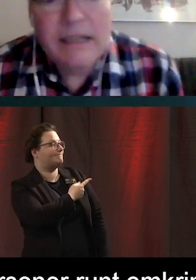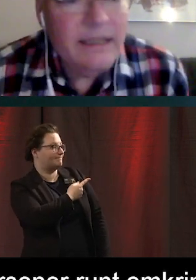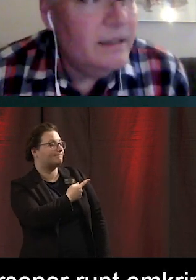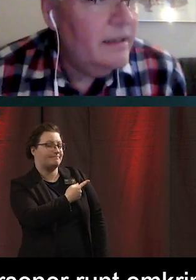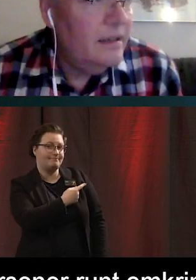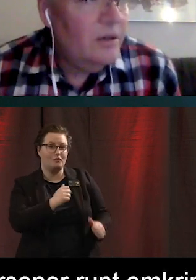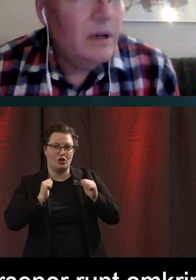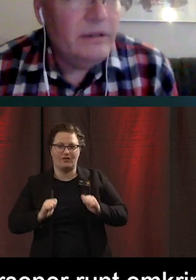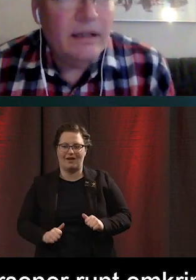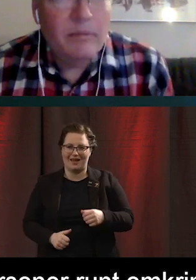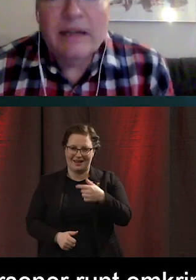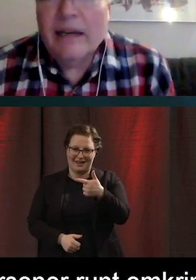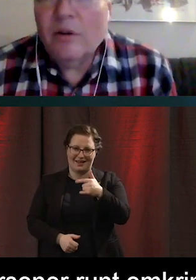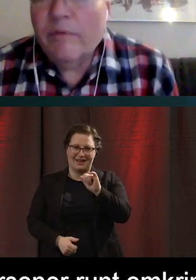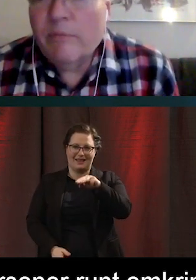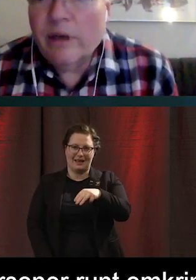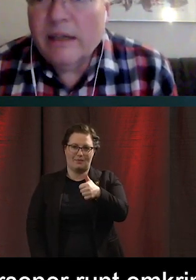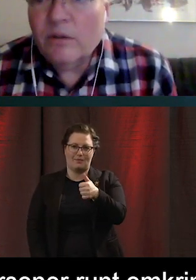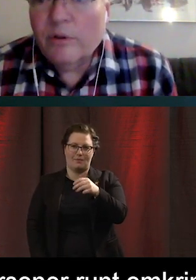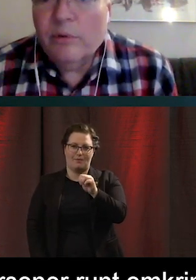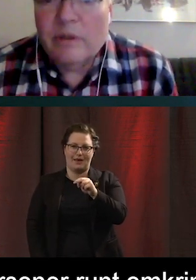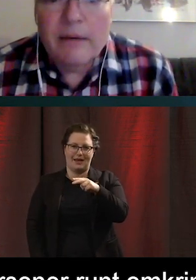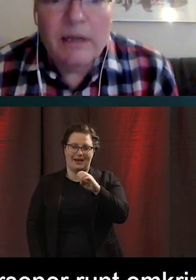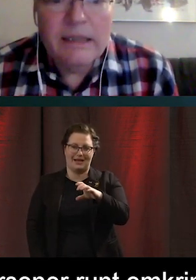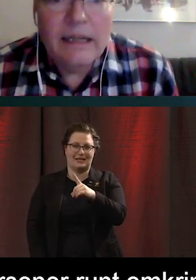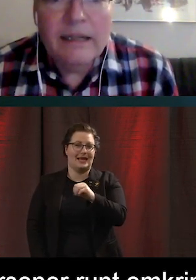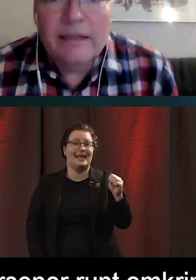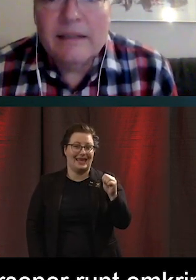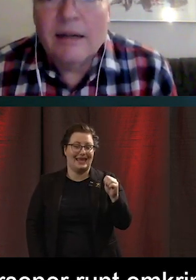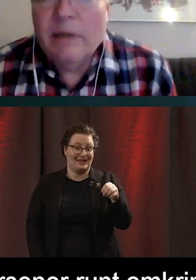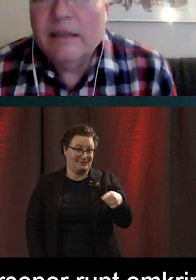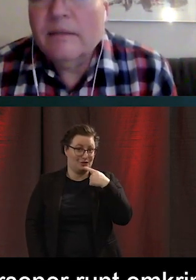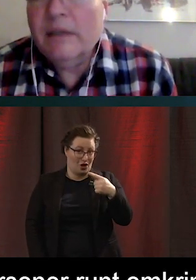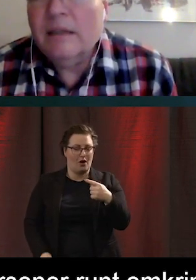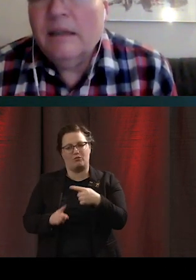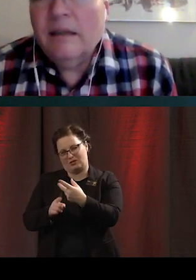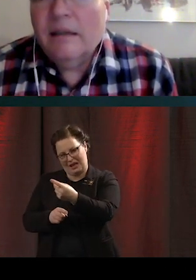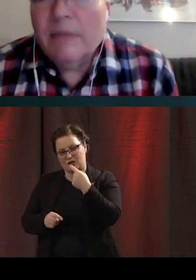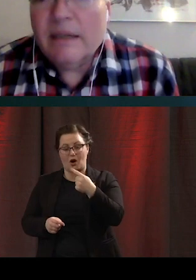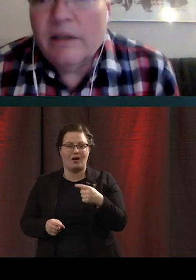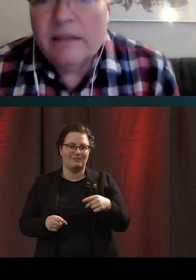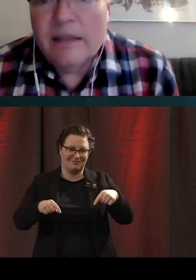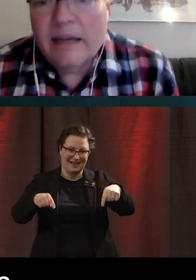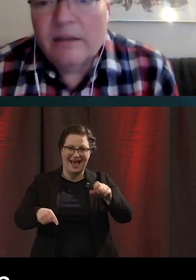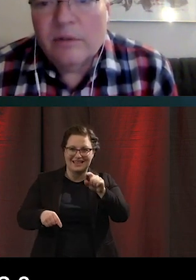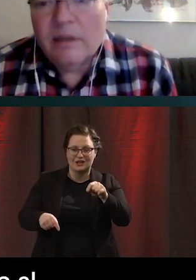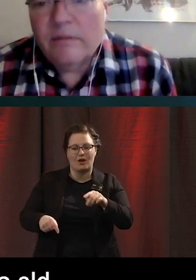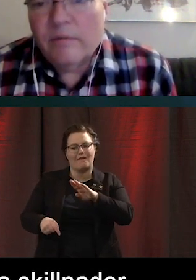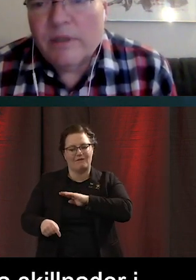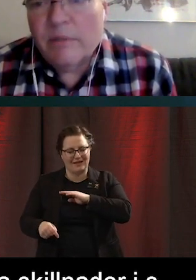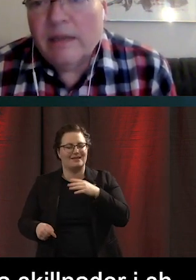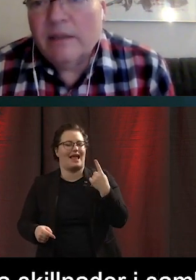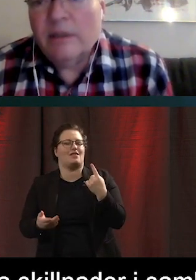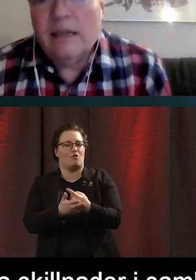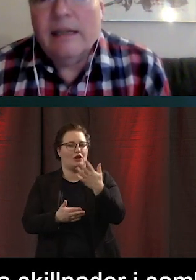Berners liv och andra. Ja men här har vi en möjlighet att utjämna skillnader i samhället. Men det har inte hänt. Utan